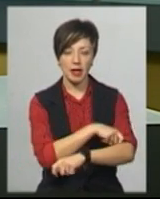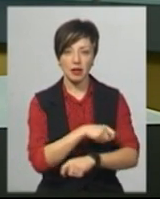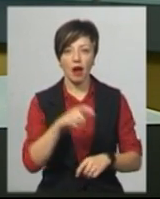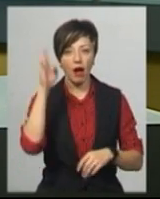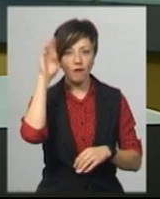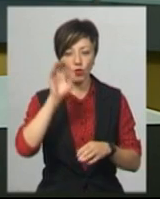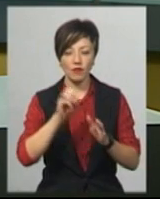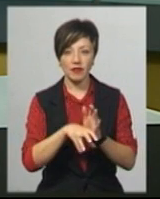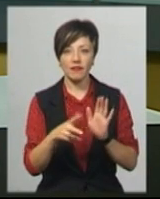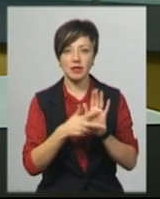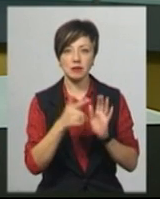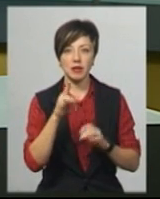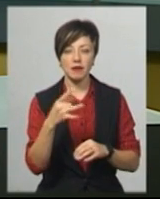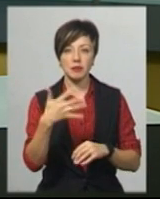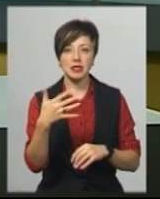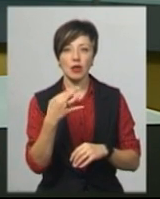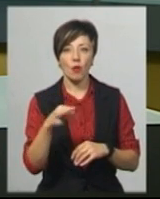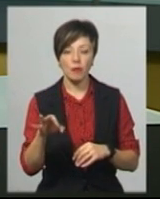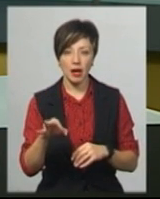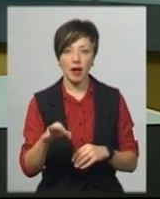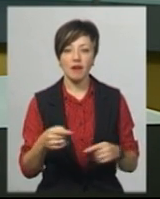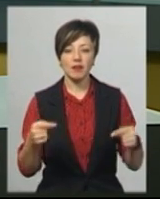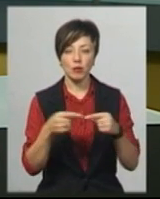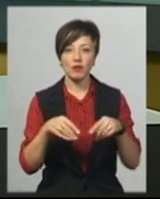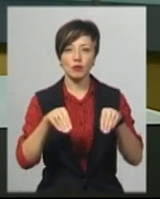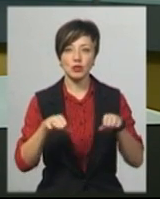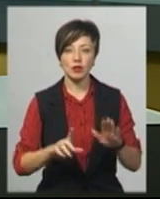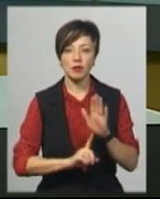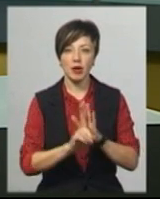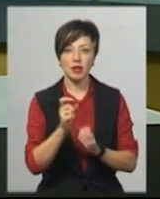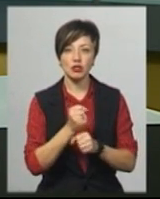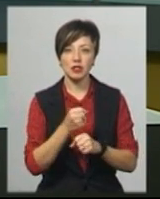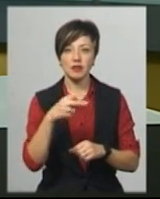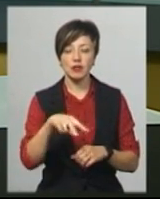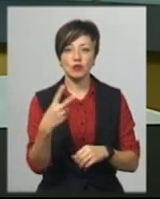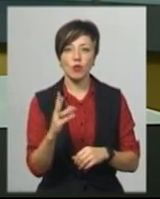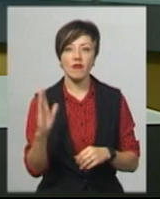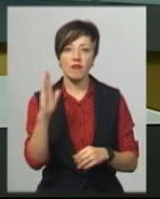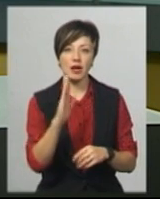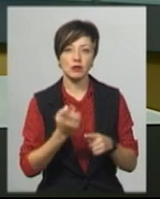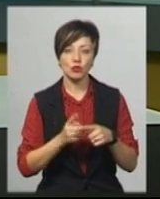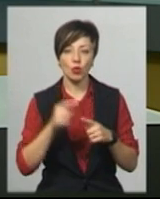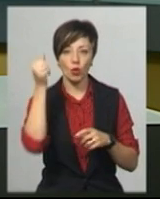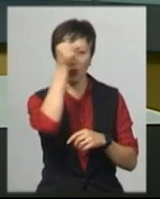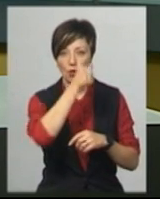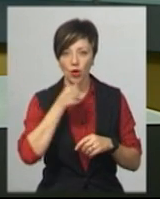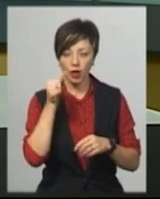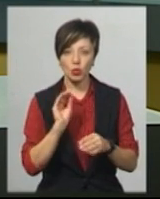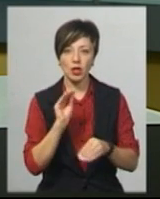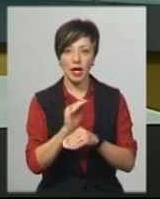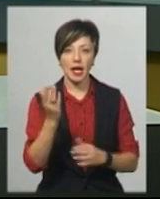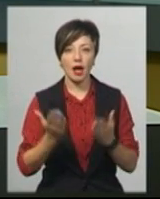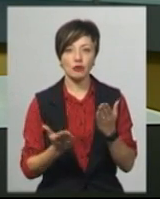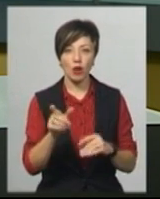а водовідведення – 8 гривень 50 копійок. Відповідна постанова набрала чинності 22 вересня цього року. Олексій Лункін додає,